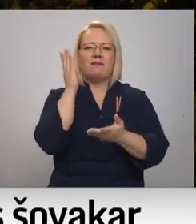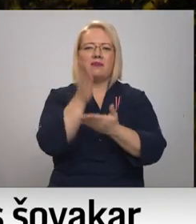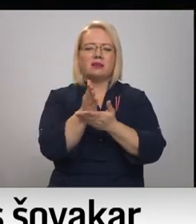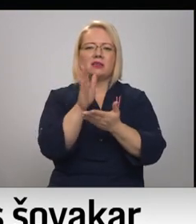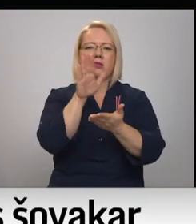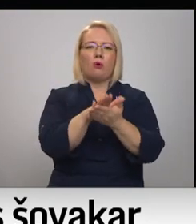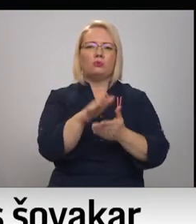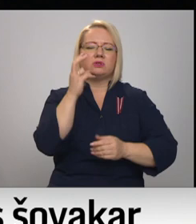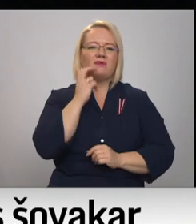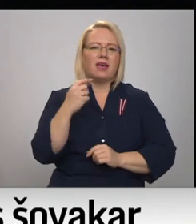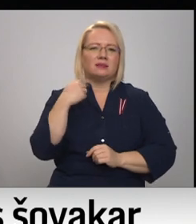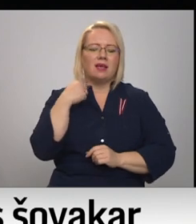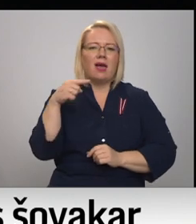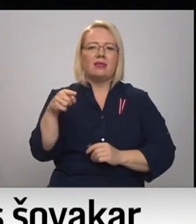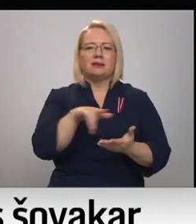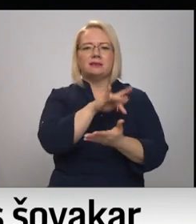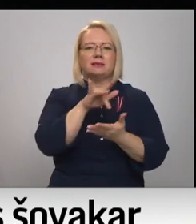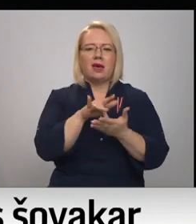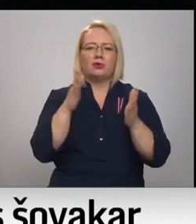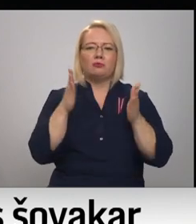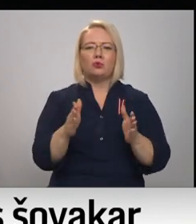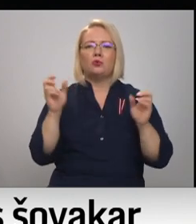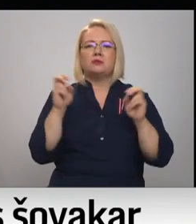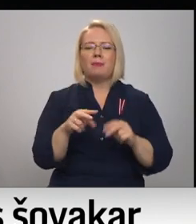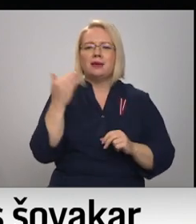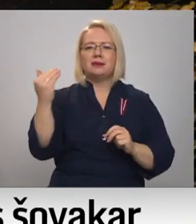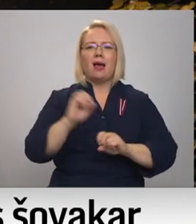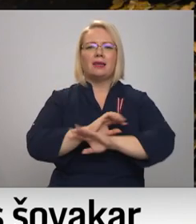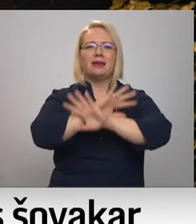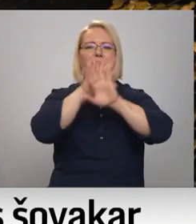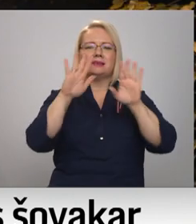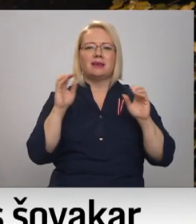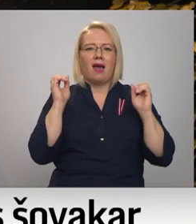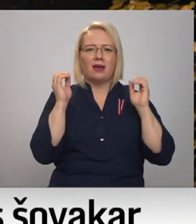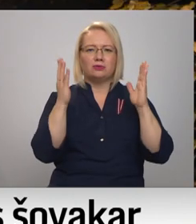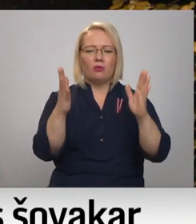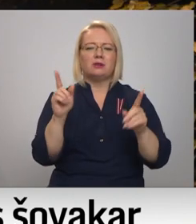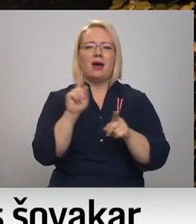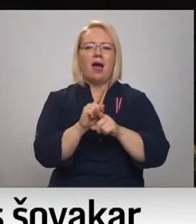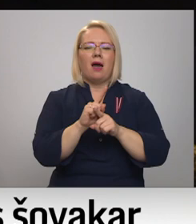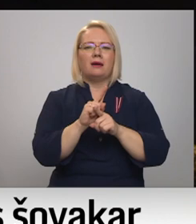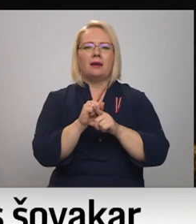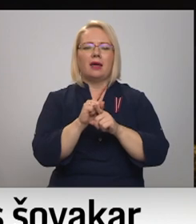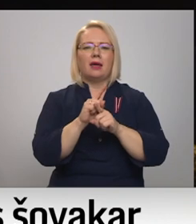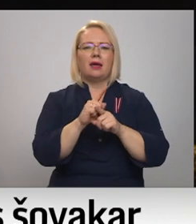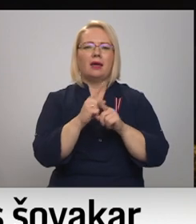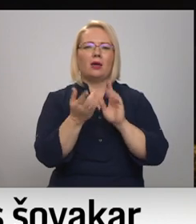Vecrīgu, lai šis centrs kļūtu speciāli izgaismos, lai arī noņēmtu tos